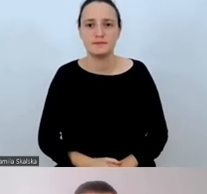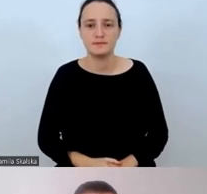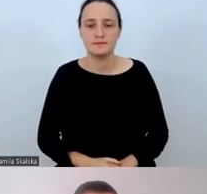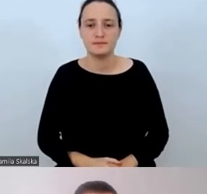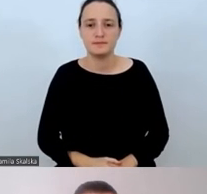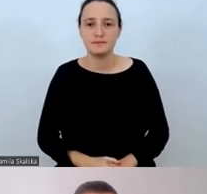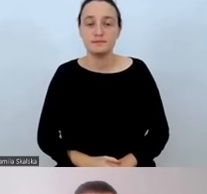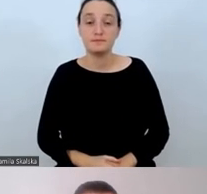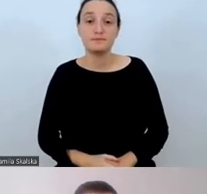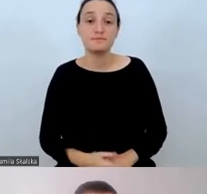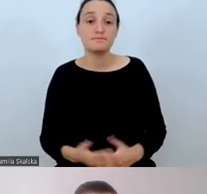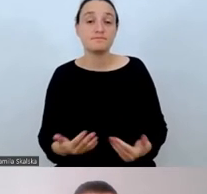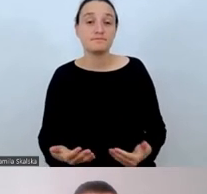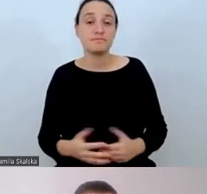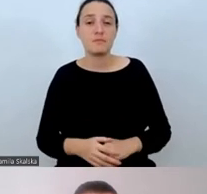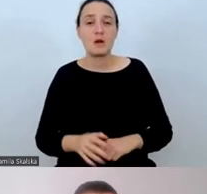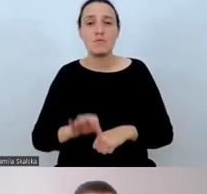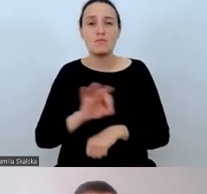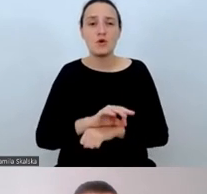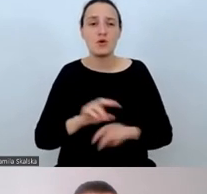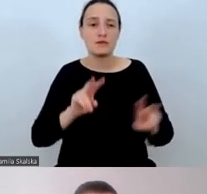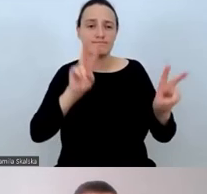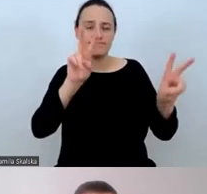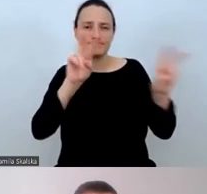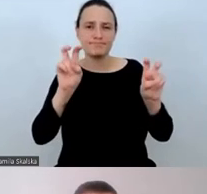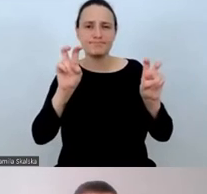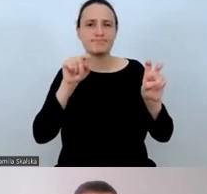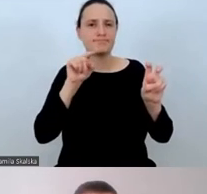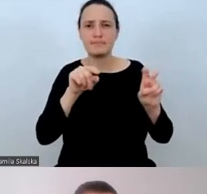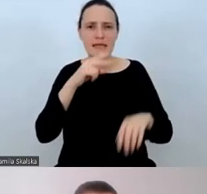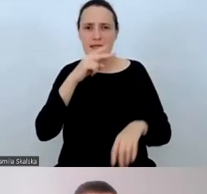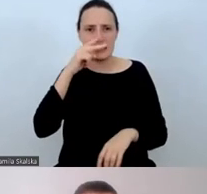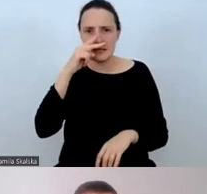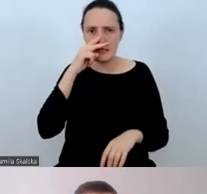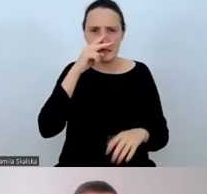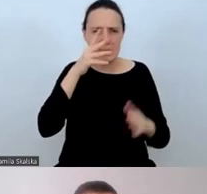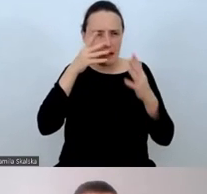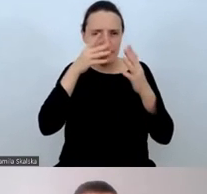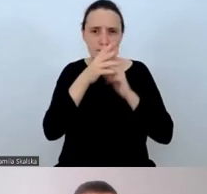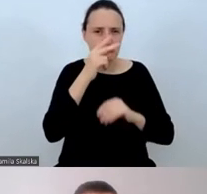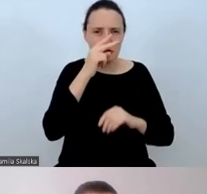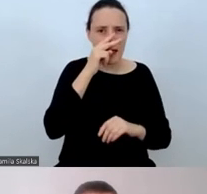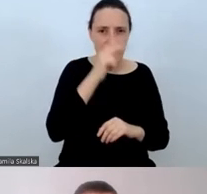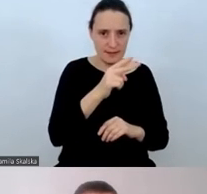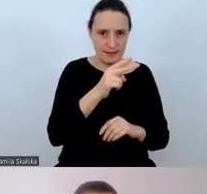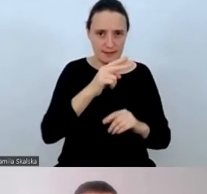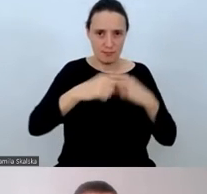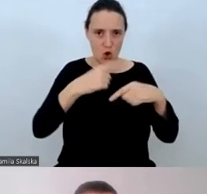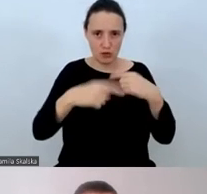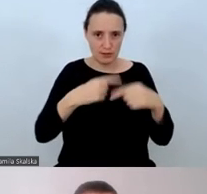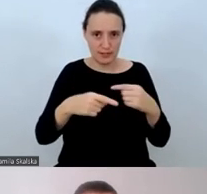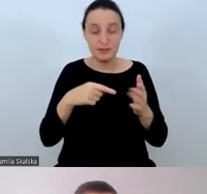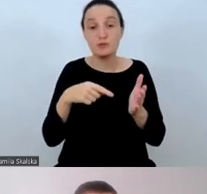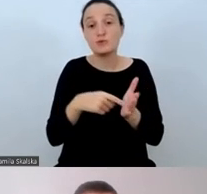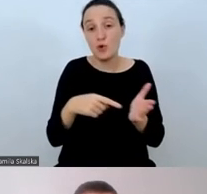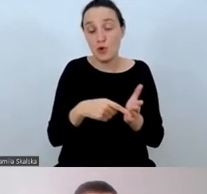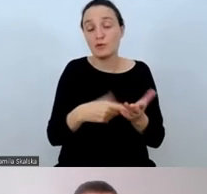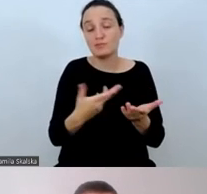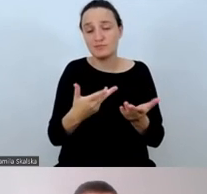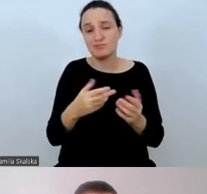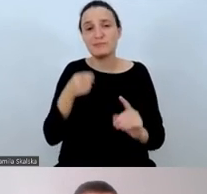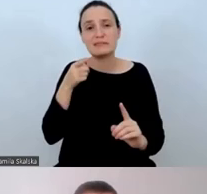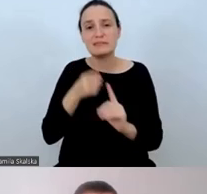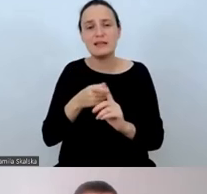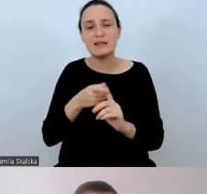Nasz projekt nazywał się Niewidzialny proces i miał za zadanie badać